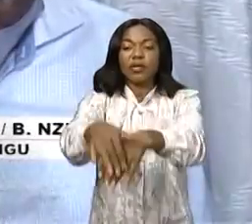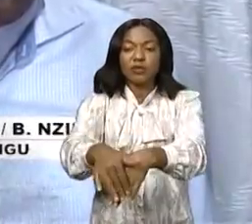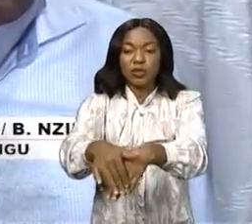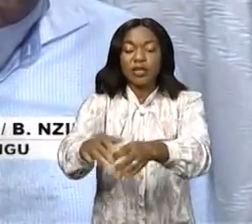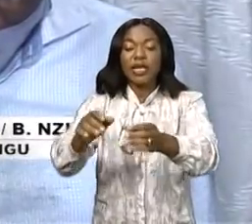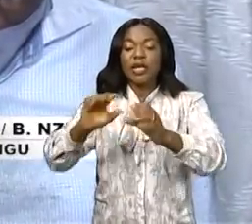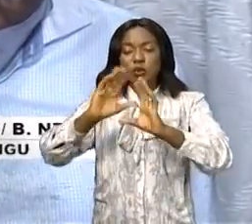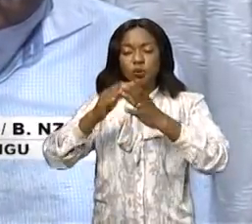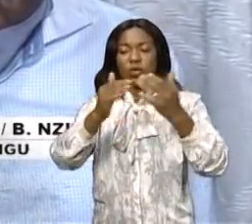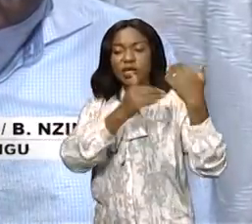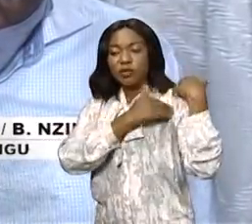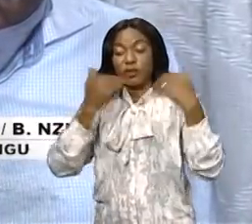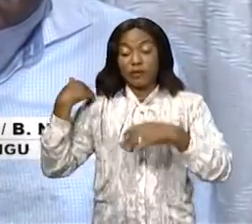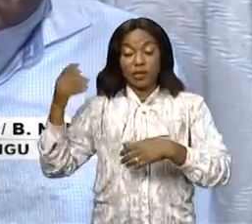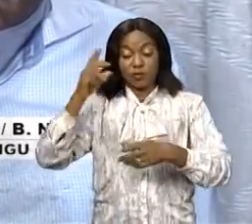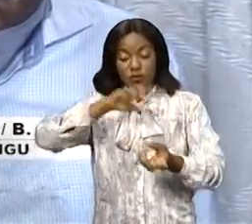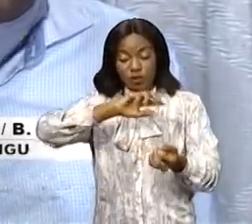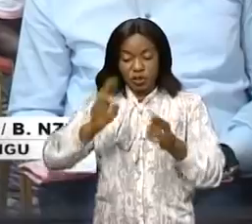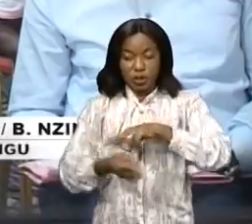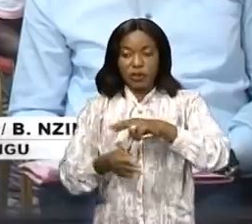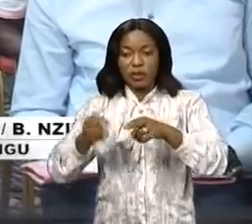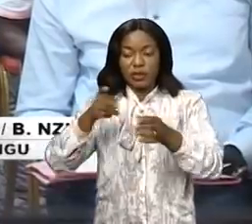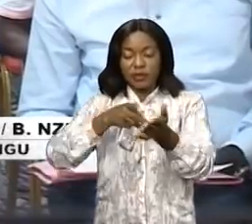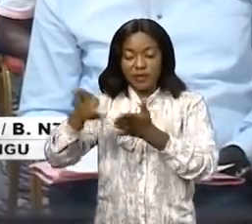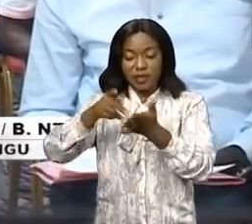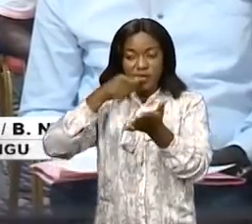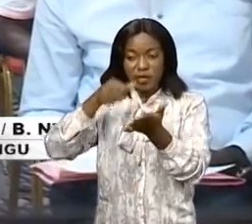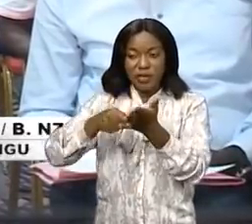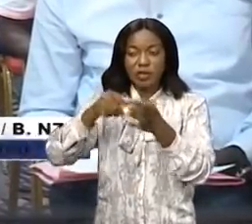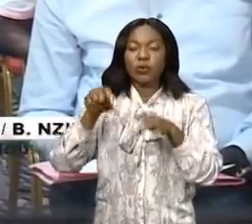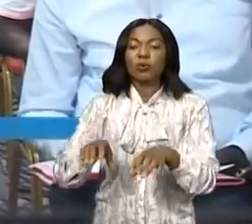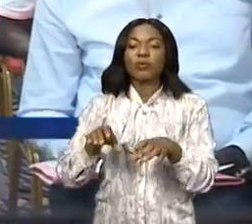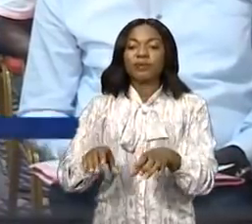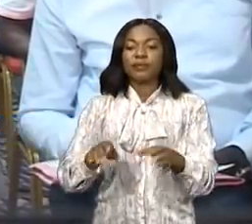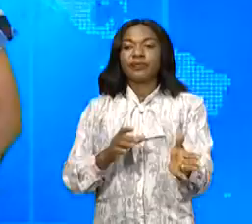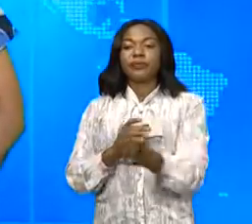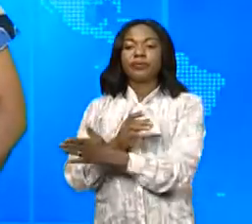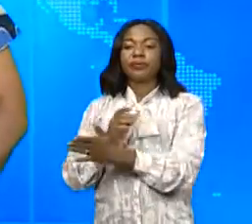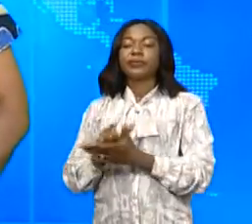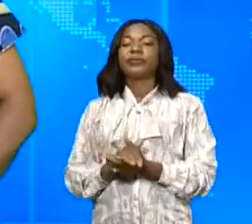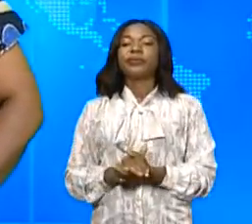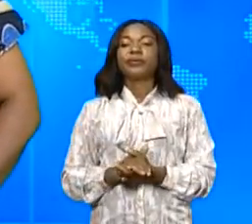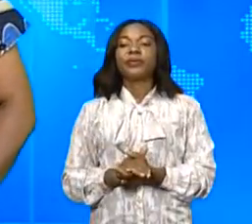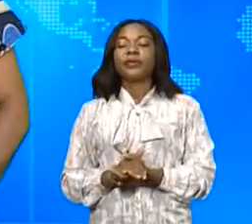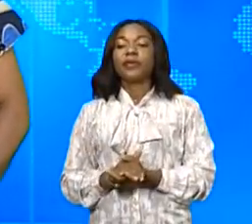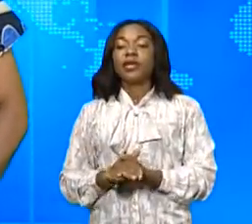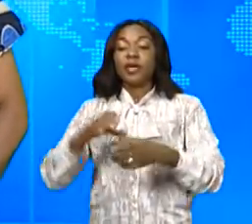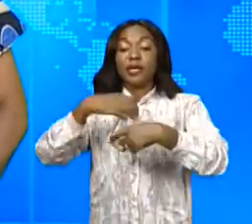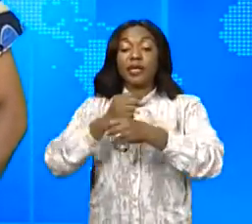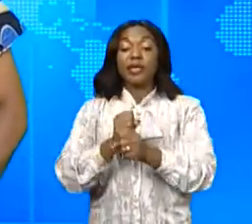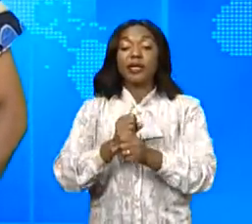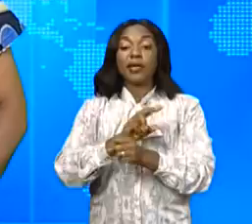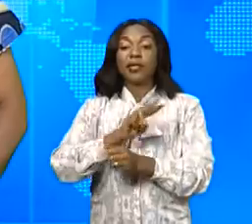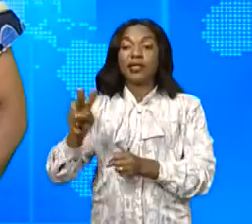des autorités compétentes pour la réforme du système fiscal en République démocratique du Congo. Créé en 2001 aujourd